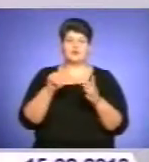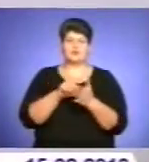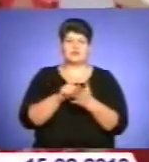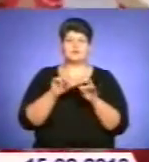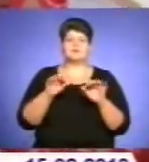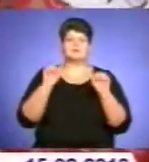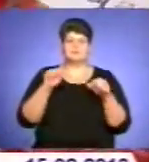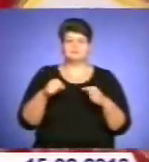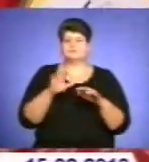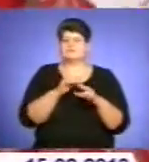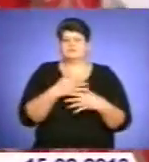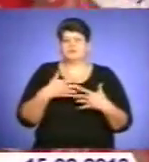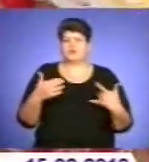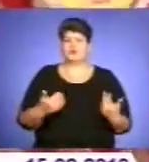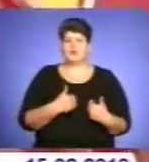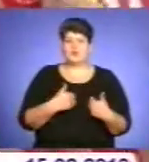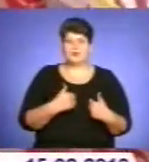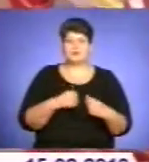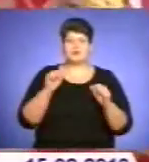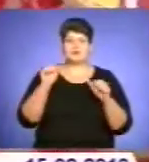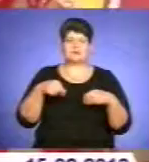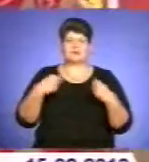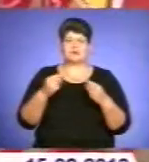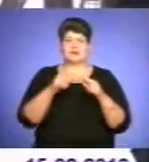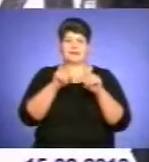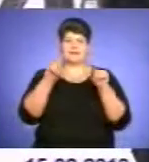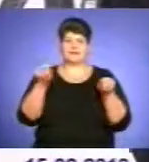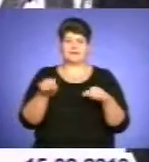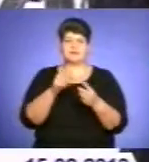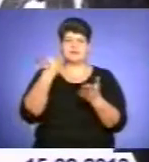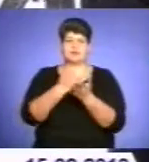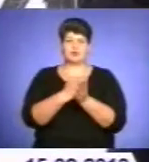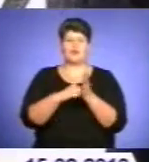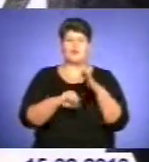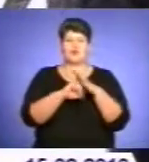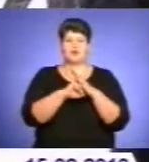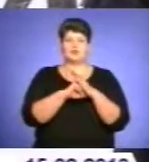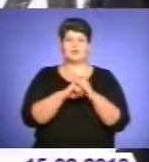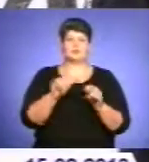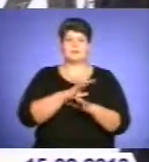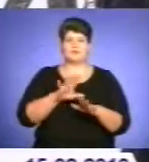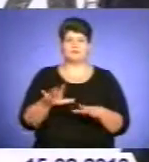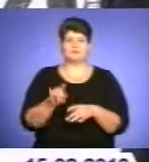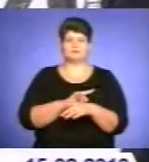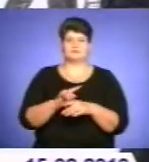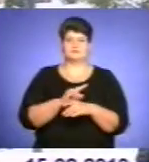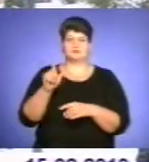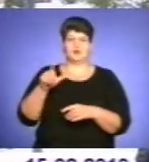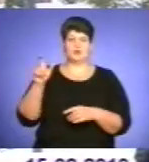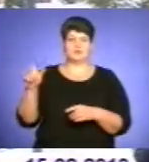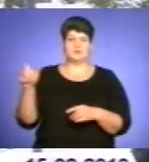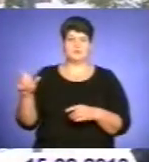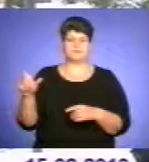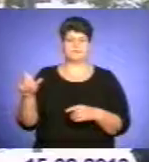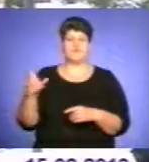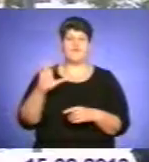охочий, незалежно від віку. Їм видадуть ідентифікатор з початкою фонду, щоб запобігти обману громадян. Волонтер